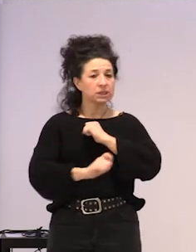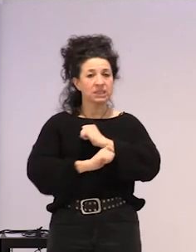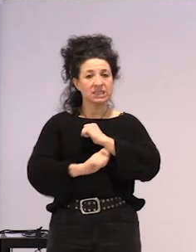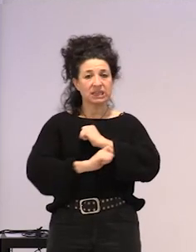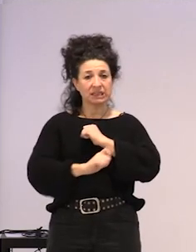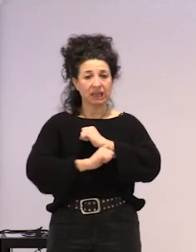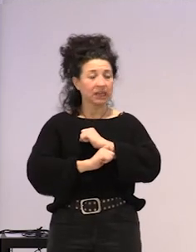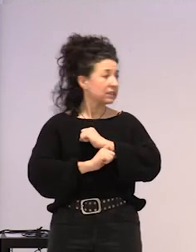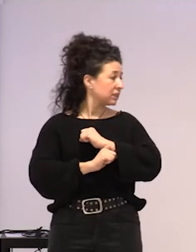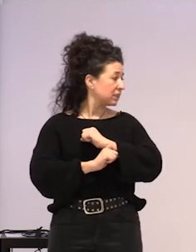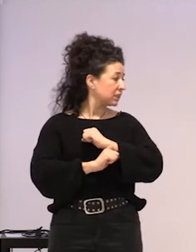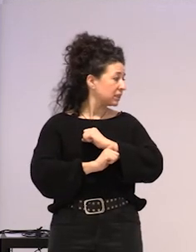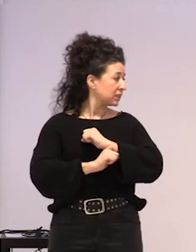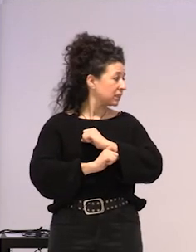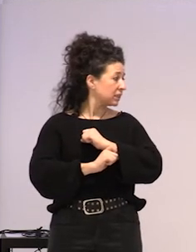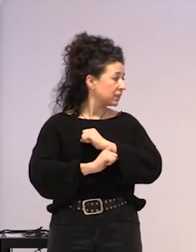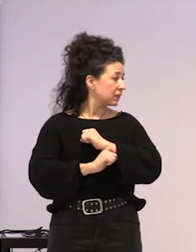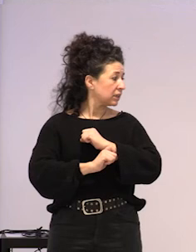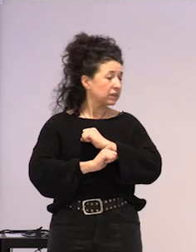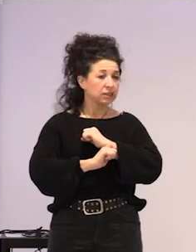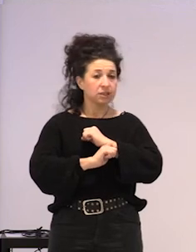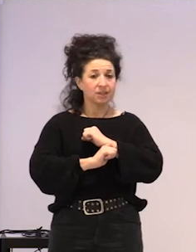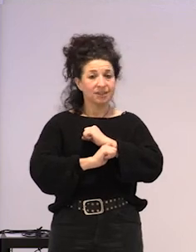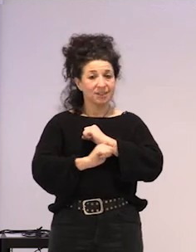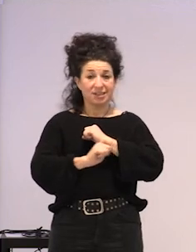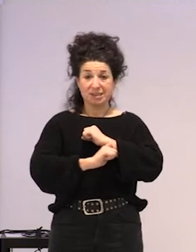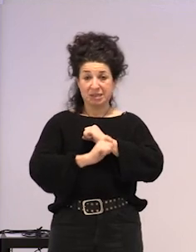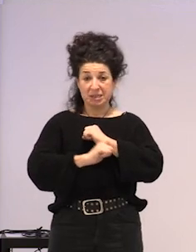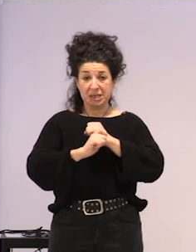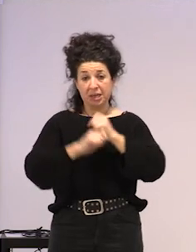utziko dut, eta, bueno, orain,